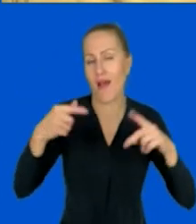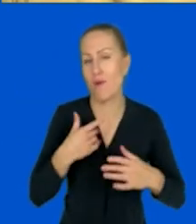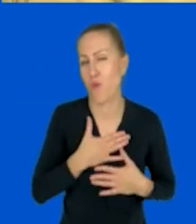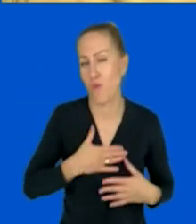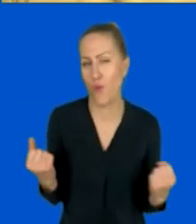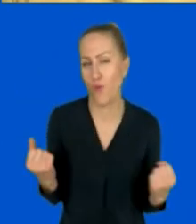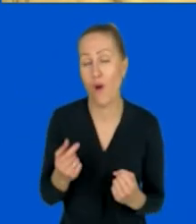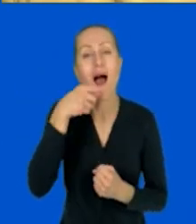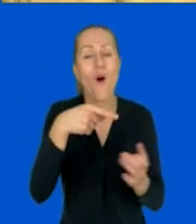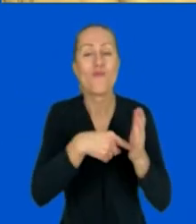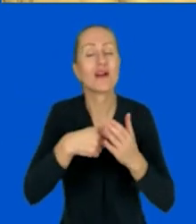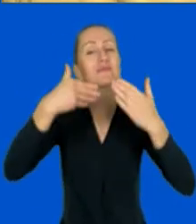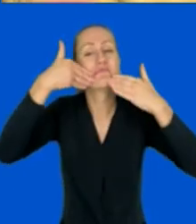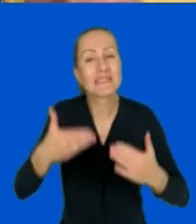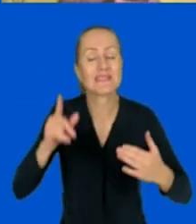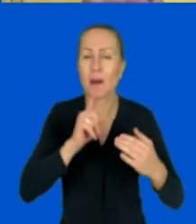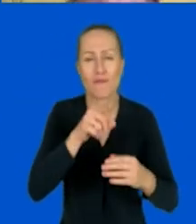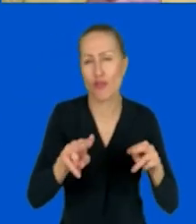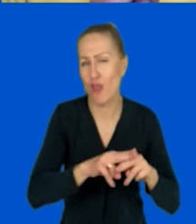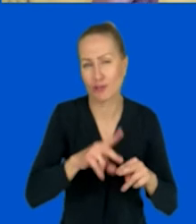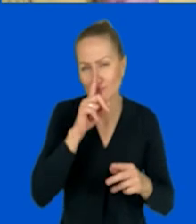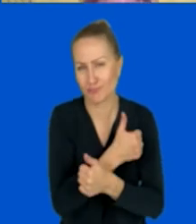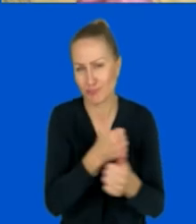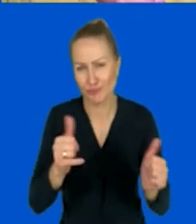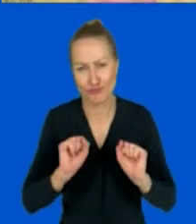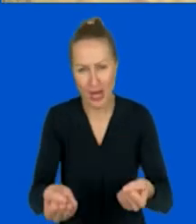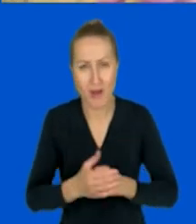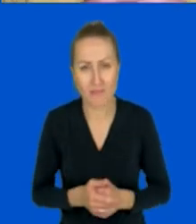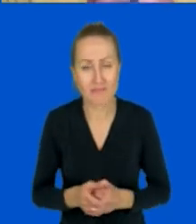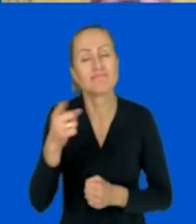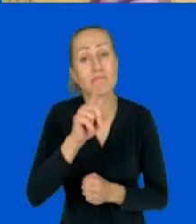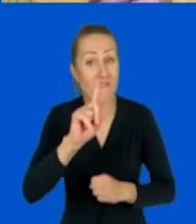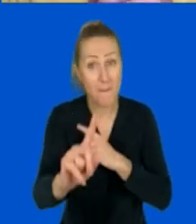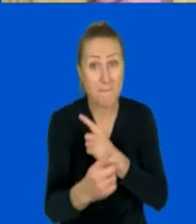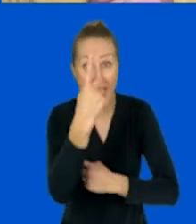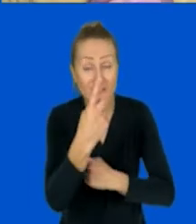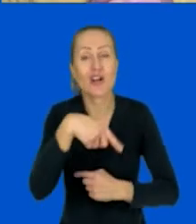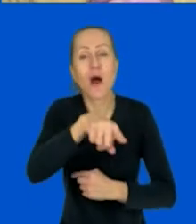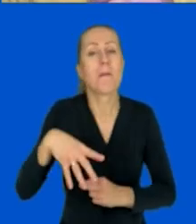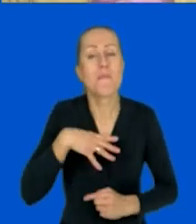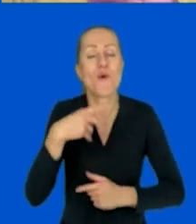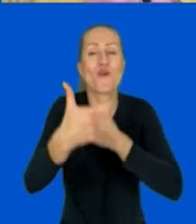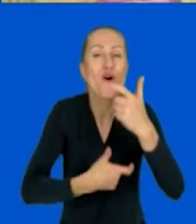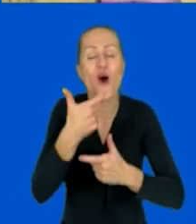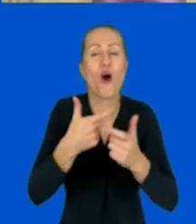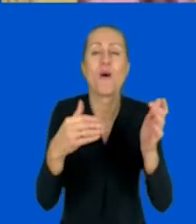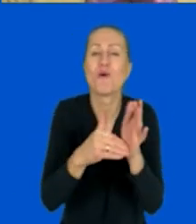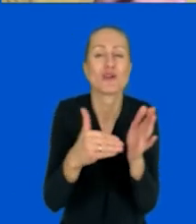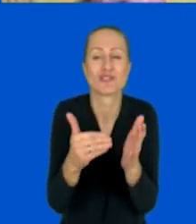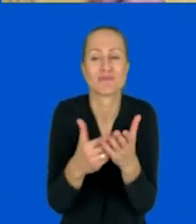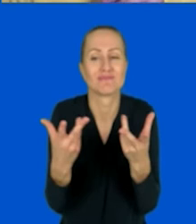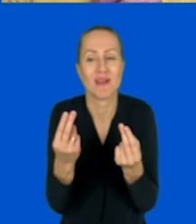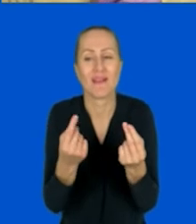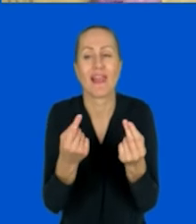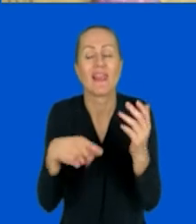to funkcjonalność narzędzia, które pierwotnie było stosowane do, dalej jest